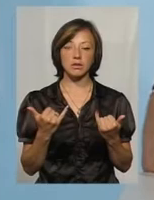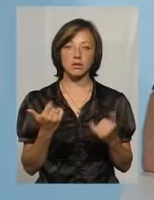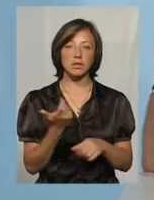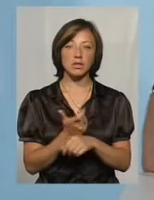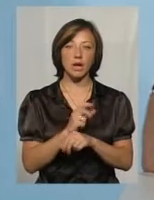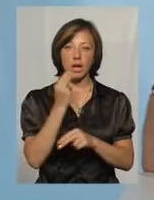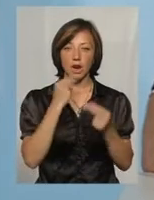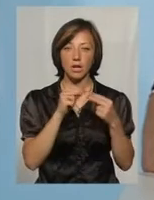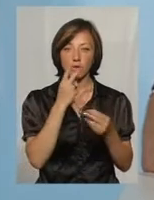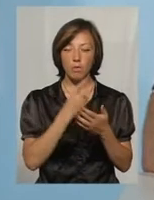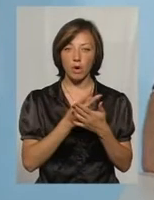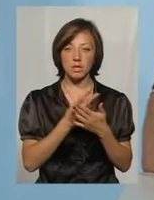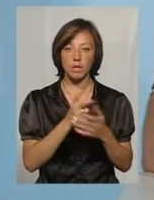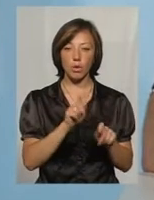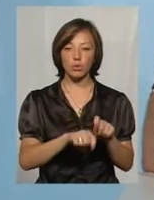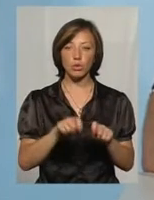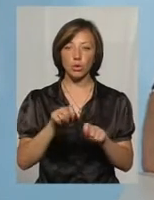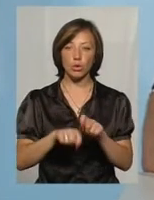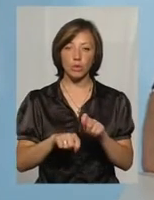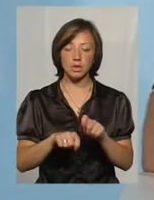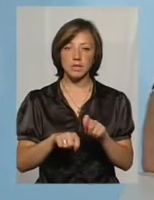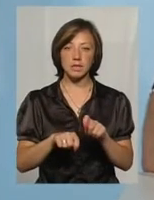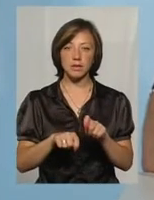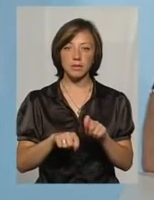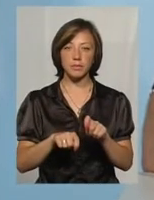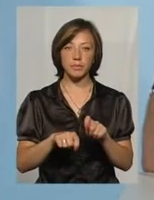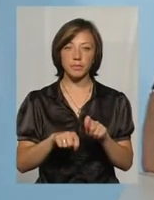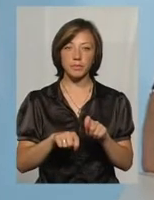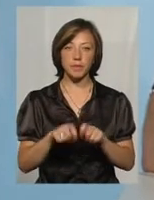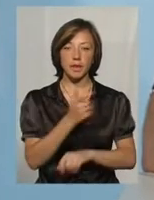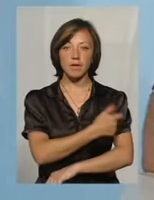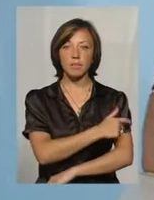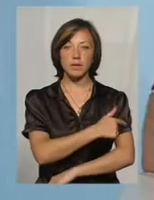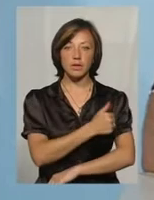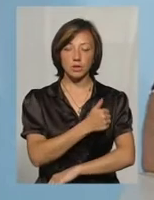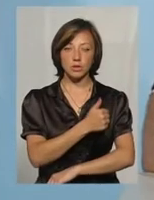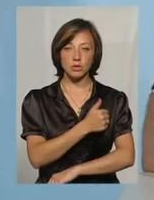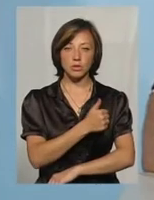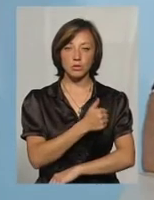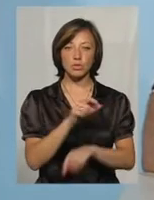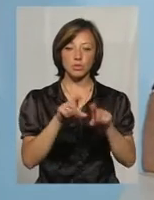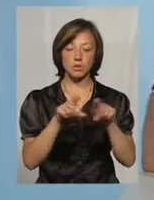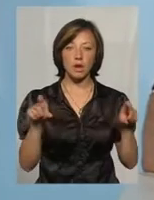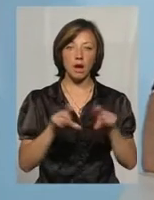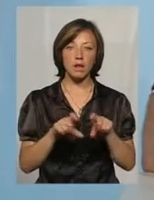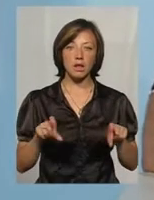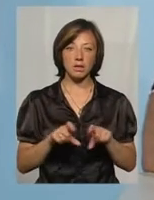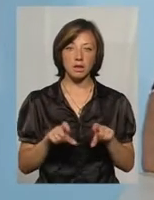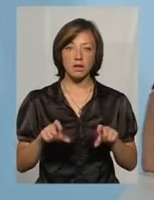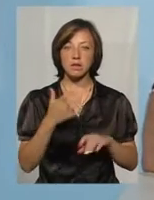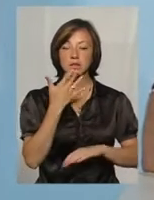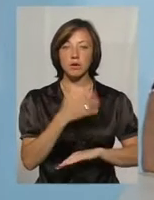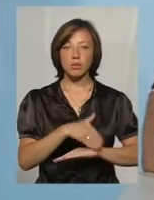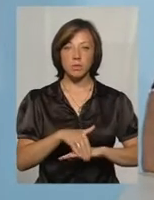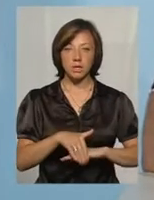він контролюється в медичних закладах зарубіжжя.